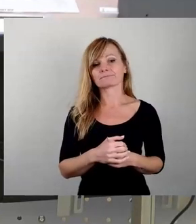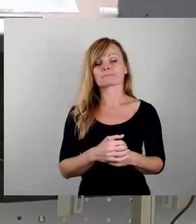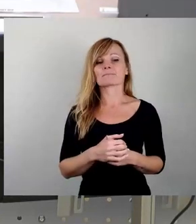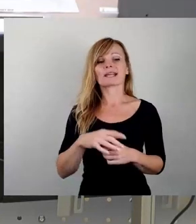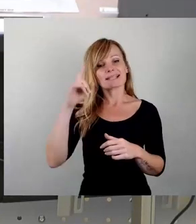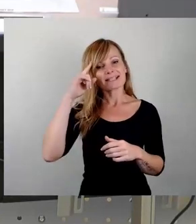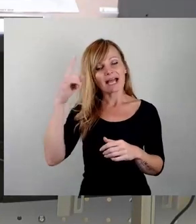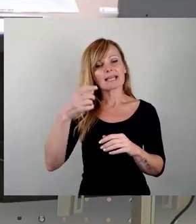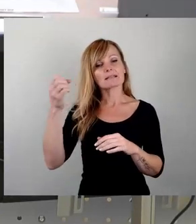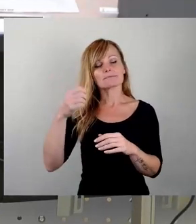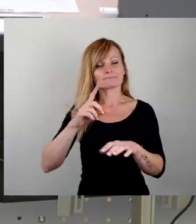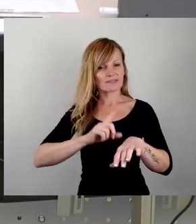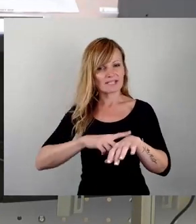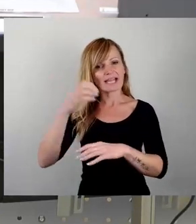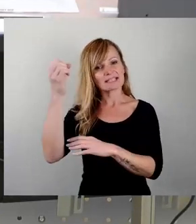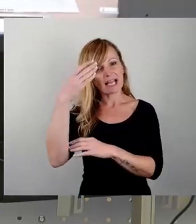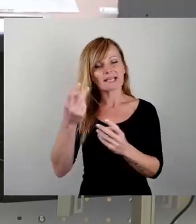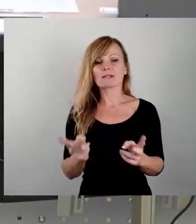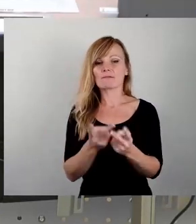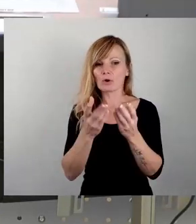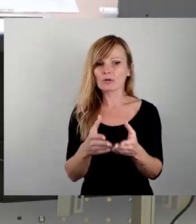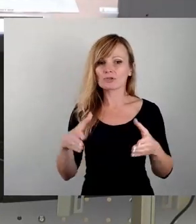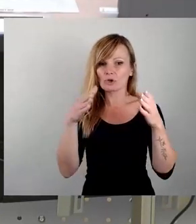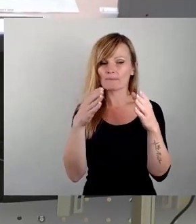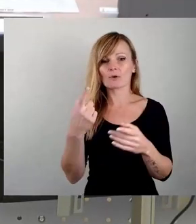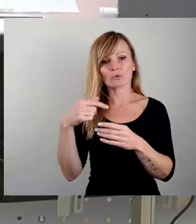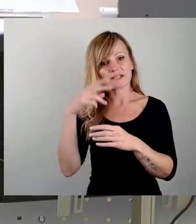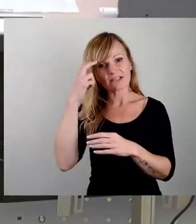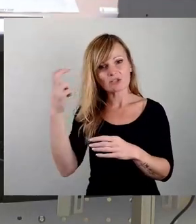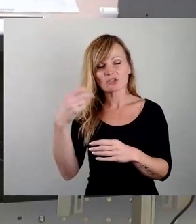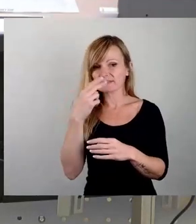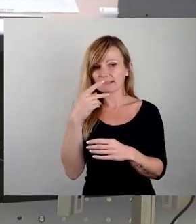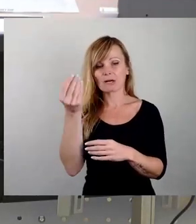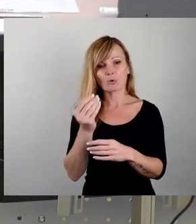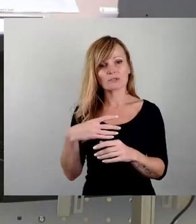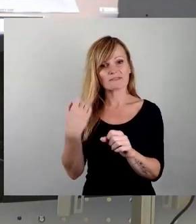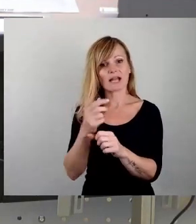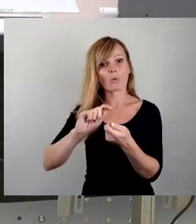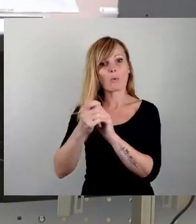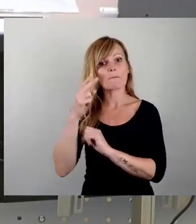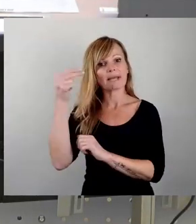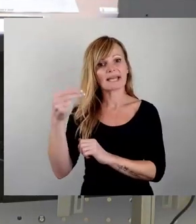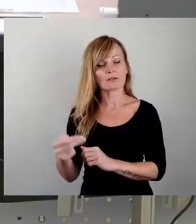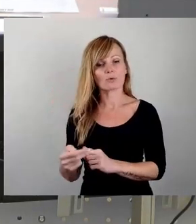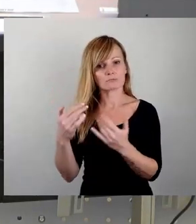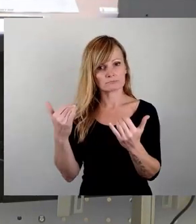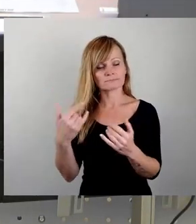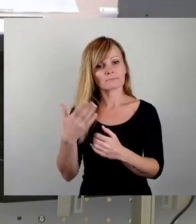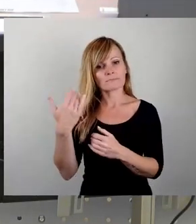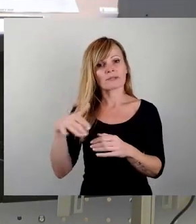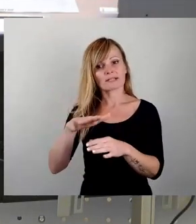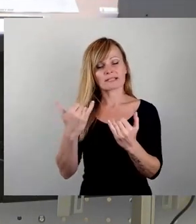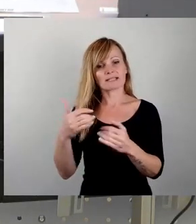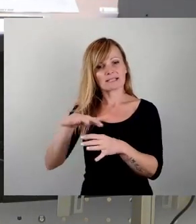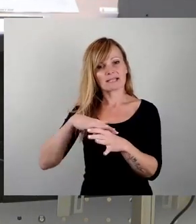der Fördertöpfe und der worfene Wissenschaft sehen wir zum Beispiel bei den Kunstwerkumbenennungen, zurzeit auf Landesebene in der